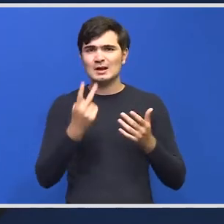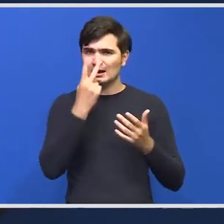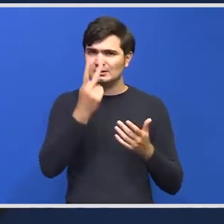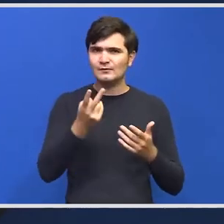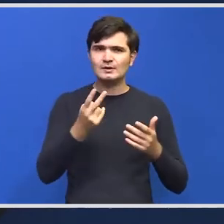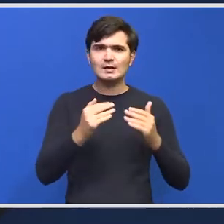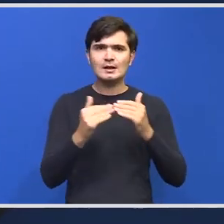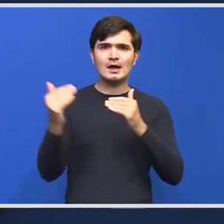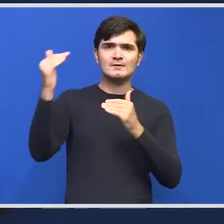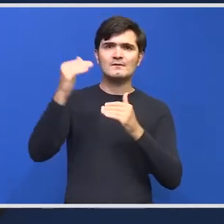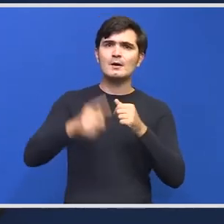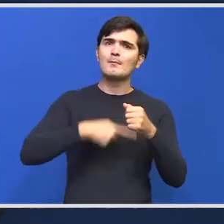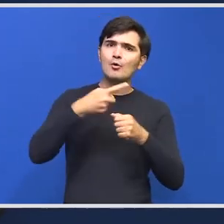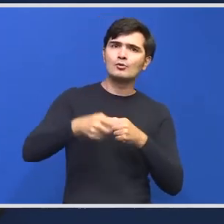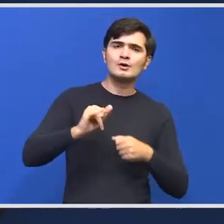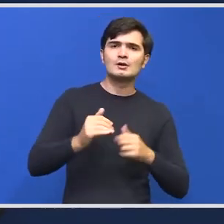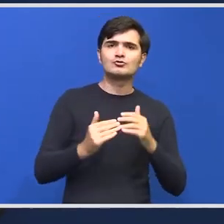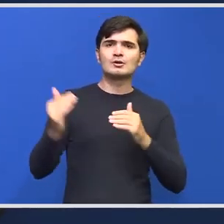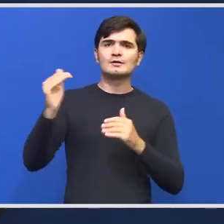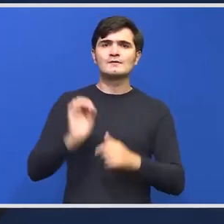european și la nivel mondial